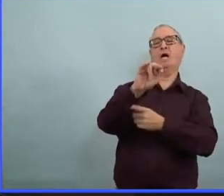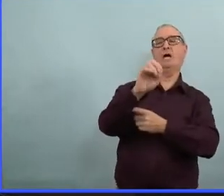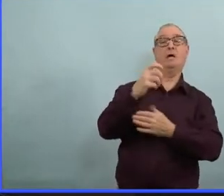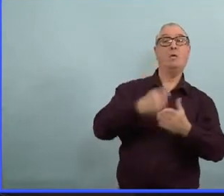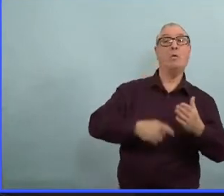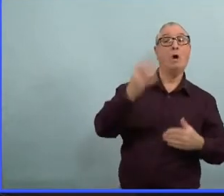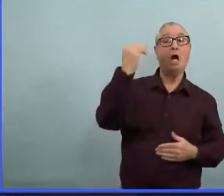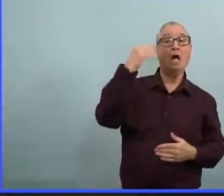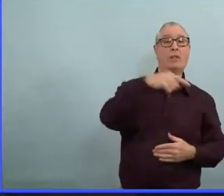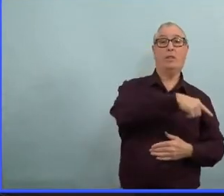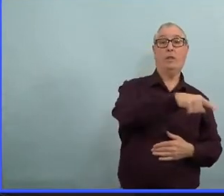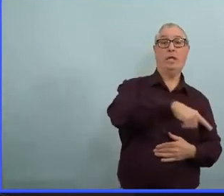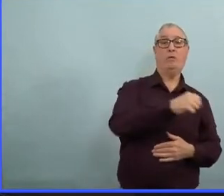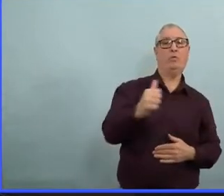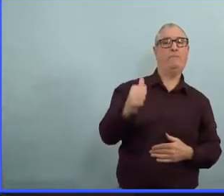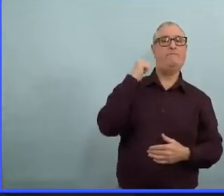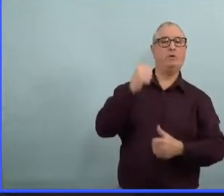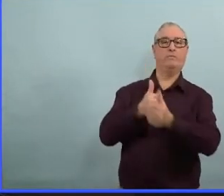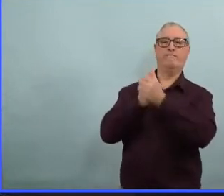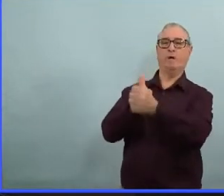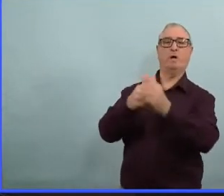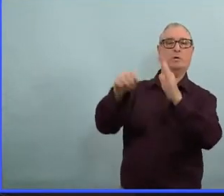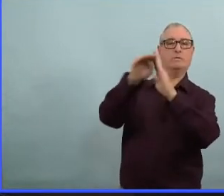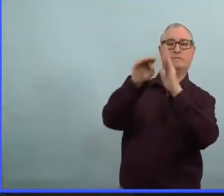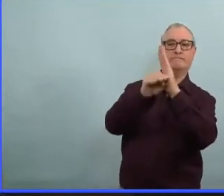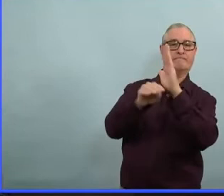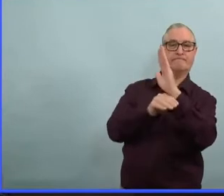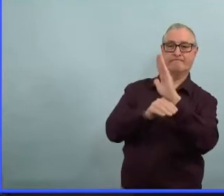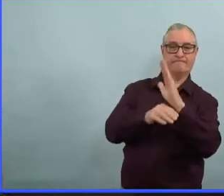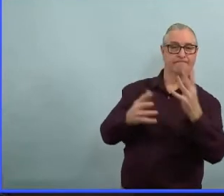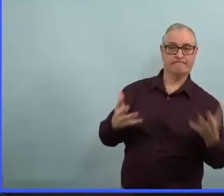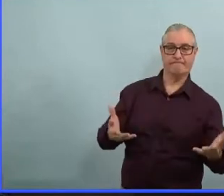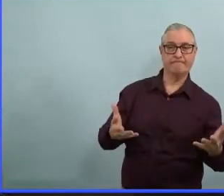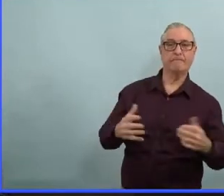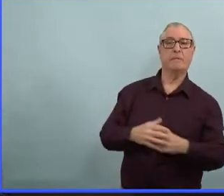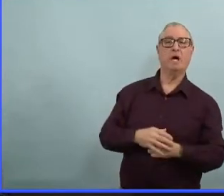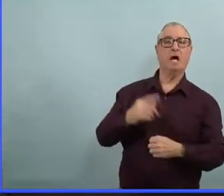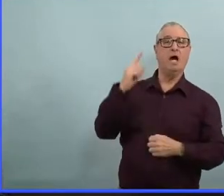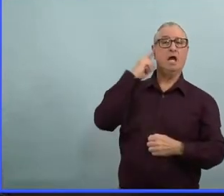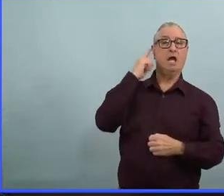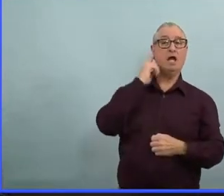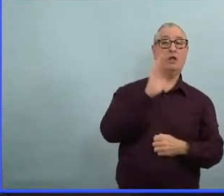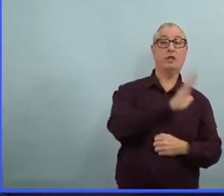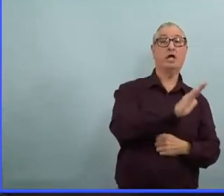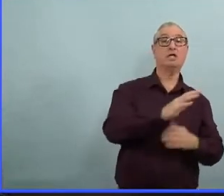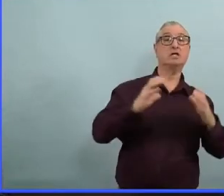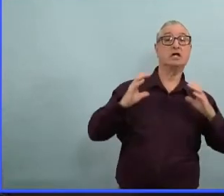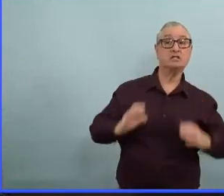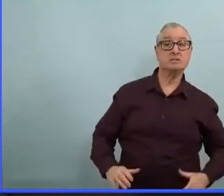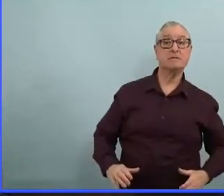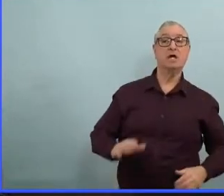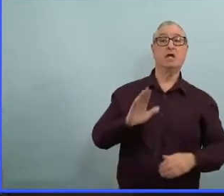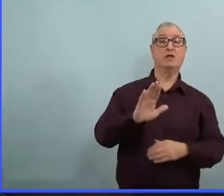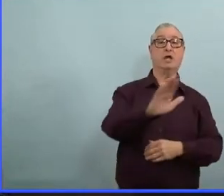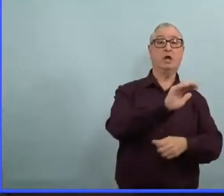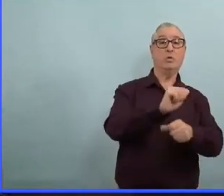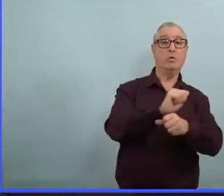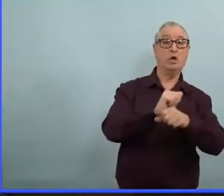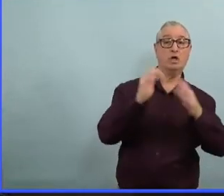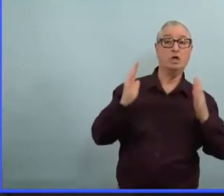et le consensus général non seulement des employés mais aussi des clients ceux qui sont tous fatigués de tout ça.